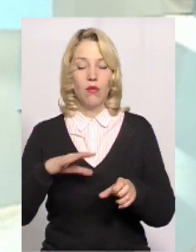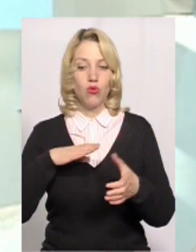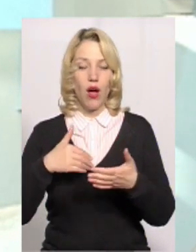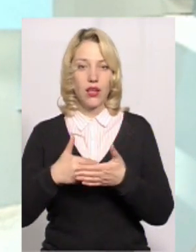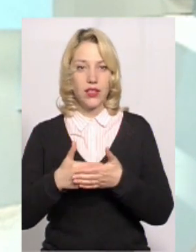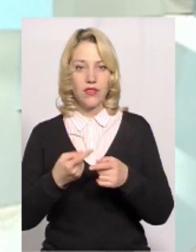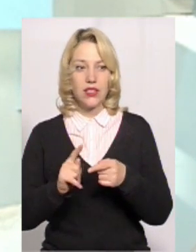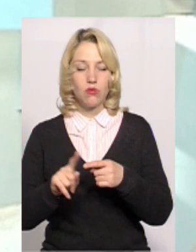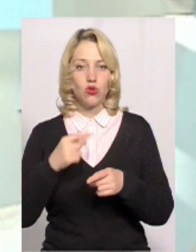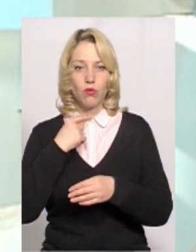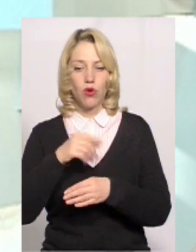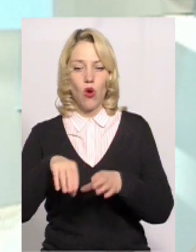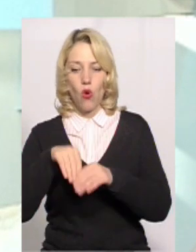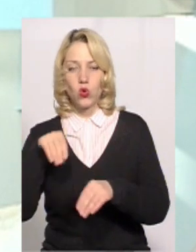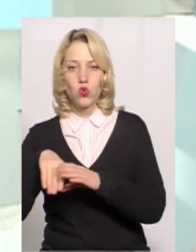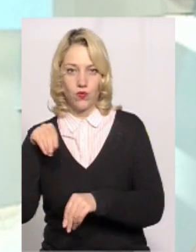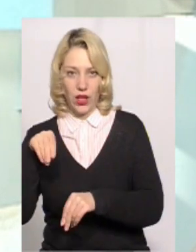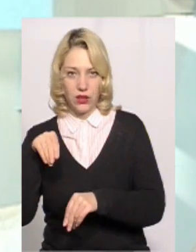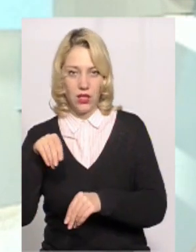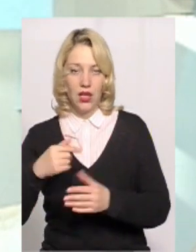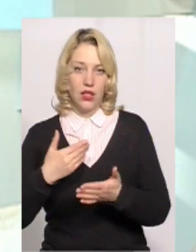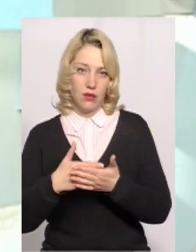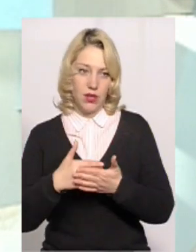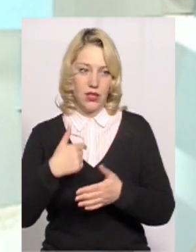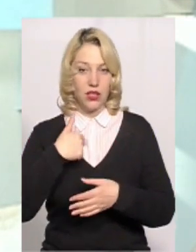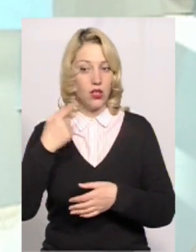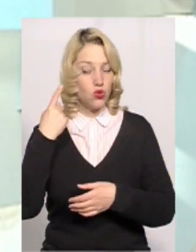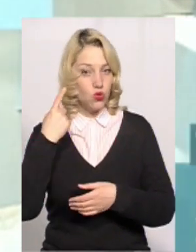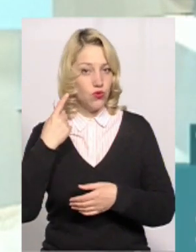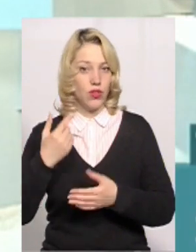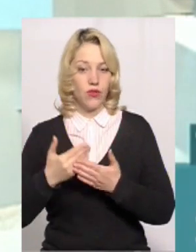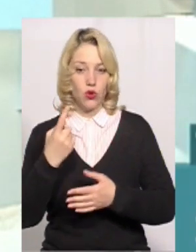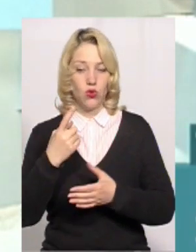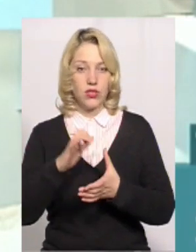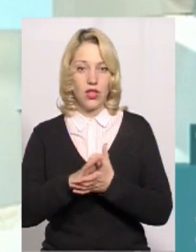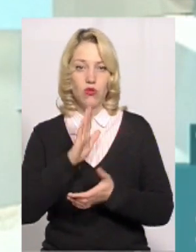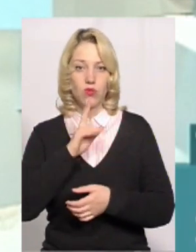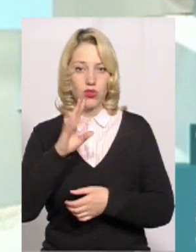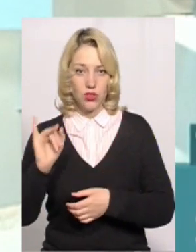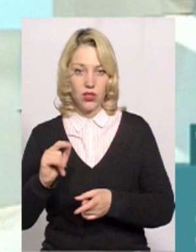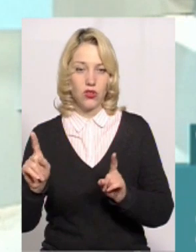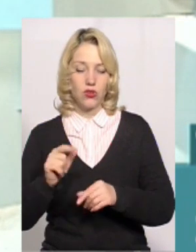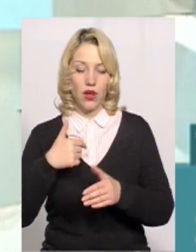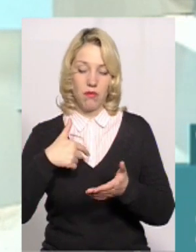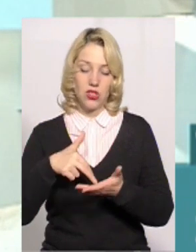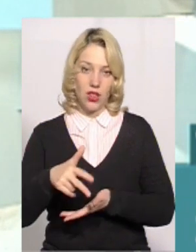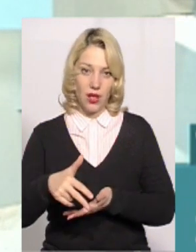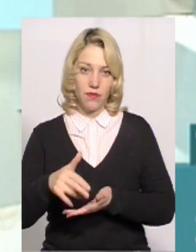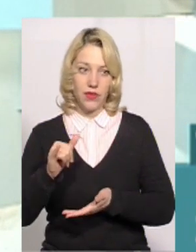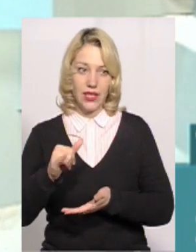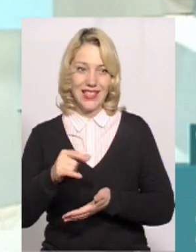активний з тим, щоб голосувати. Тому що я, наприклад, сьогодні чум від однієї знайомої, що я пішла і